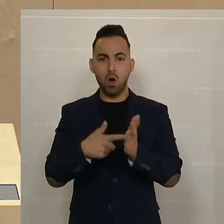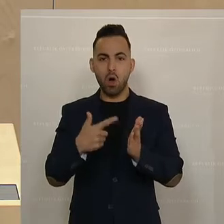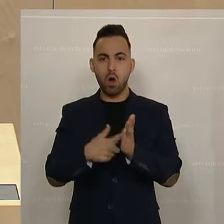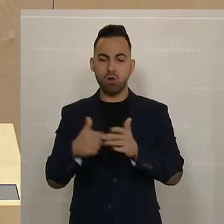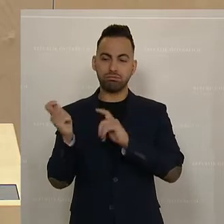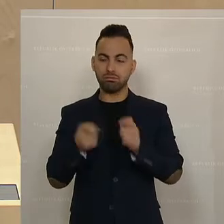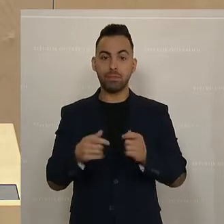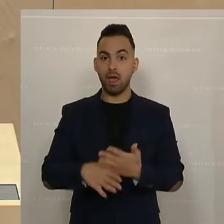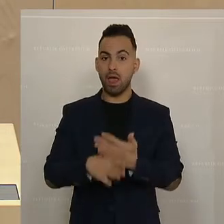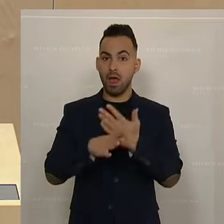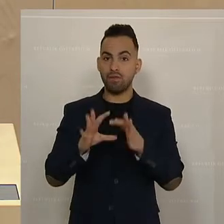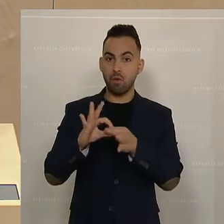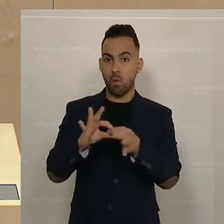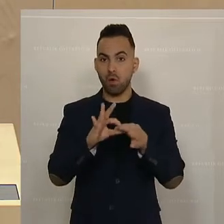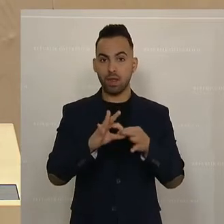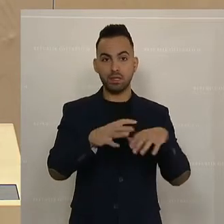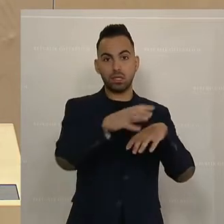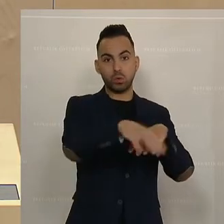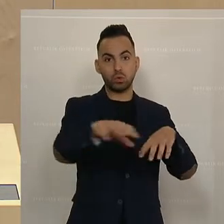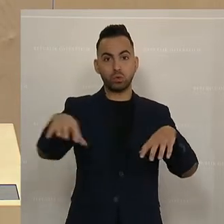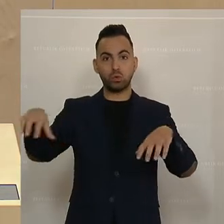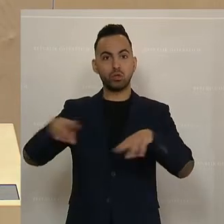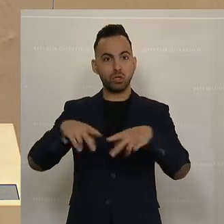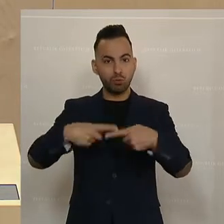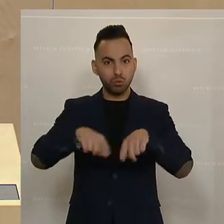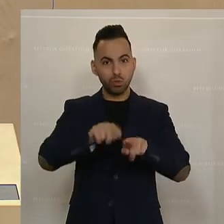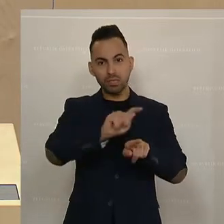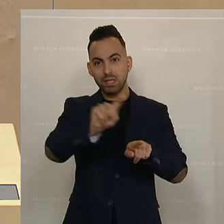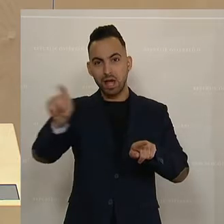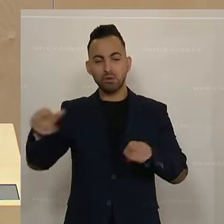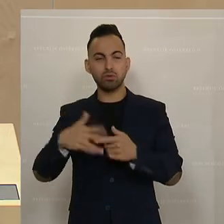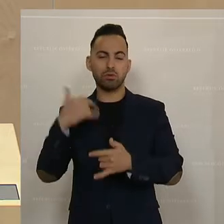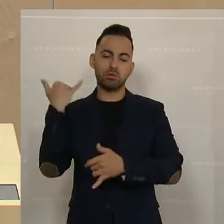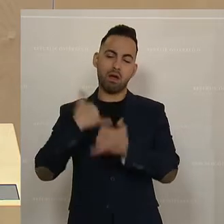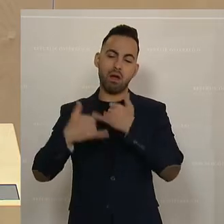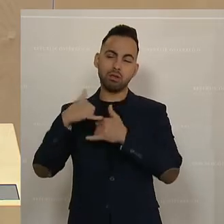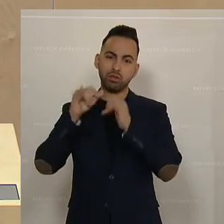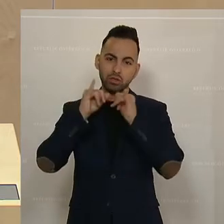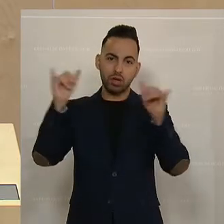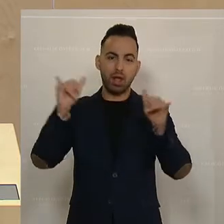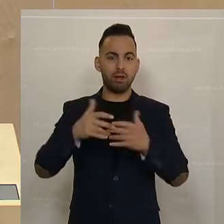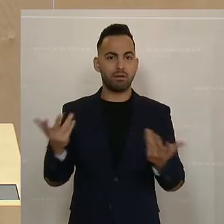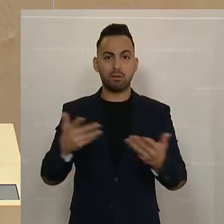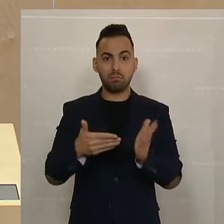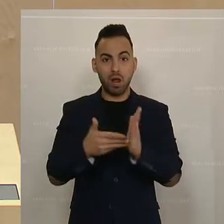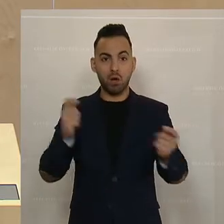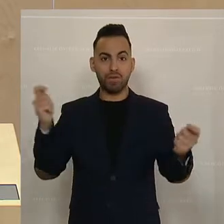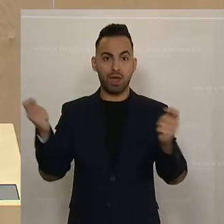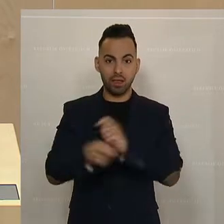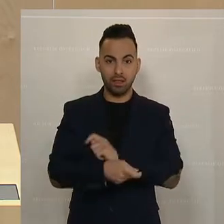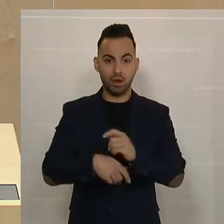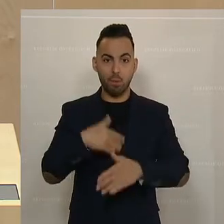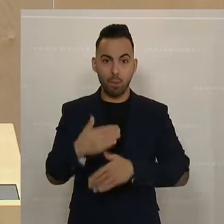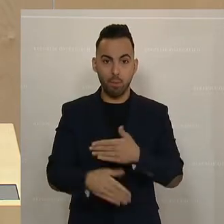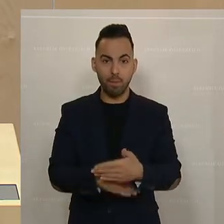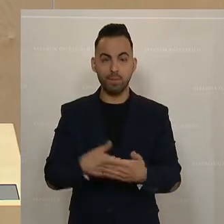Die Hilfsorganisationen in den Ländern schreien seit Jahren auf, was es braucht, dass es etwas braucht, aber bisher,